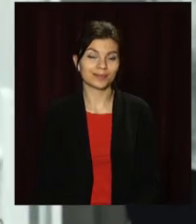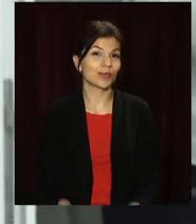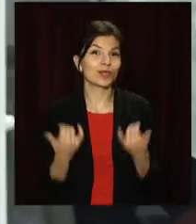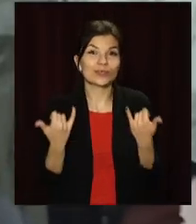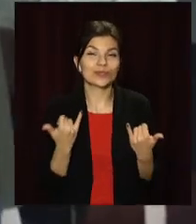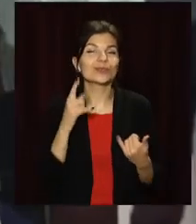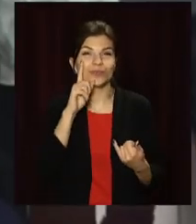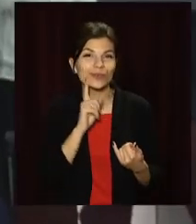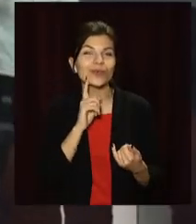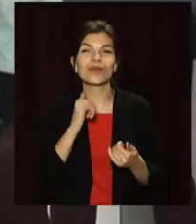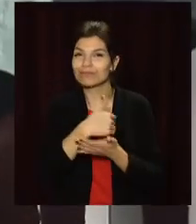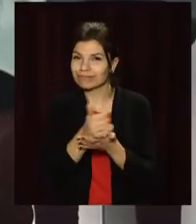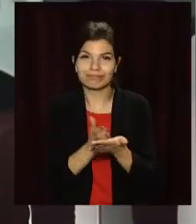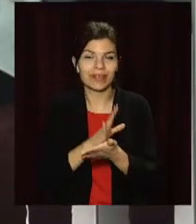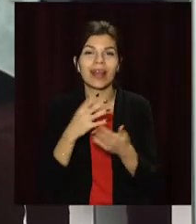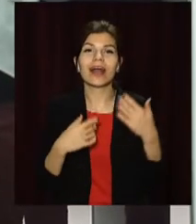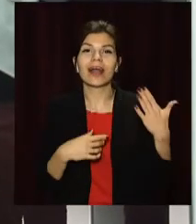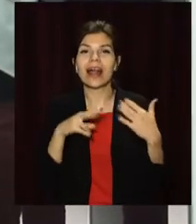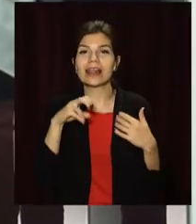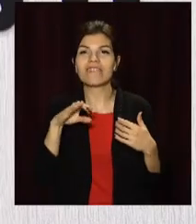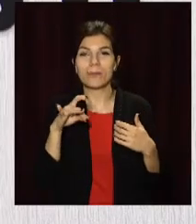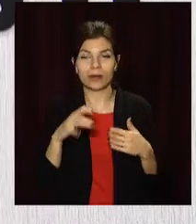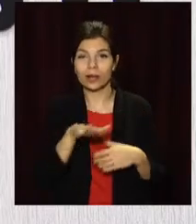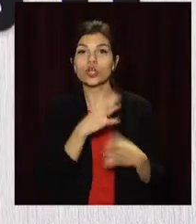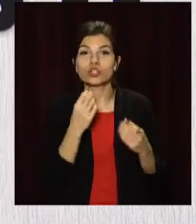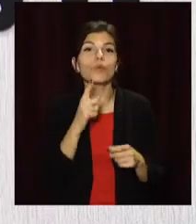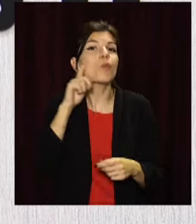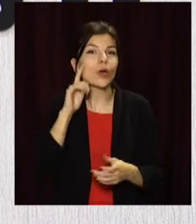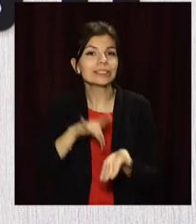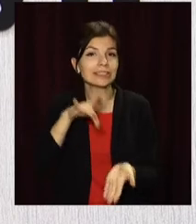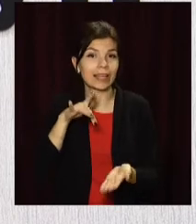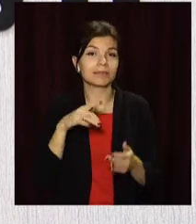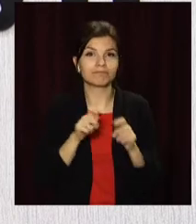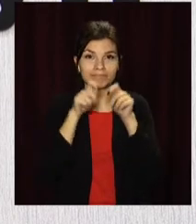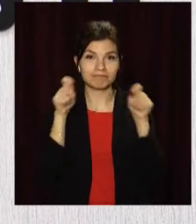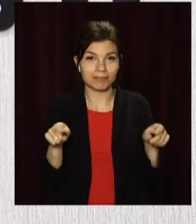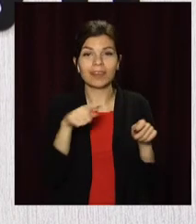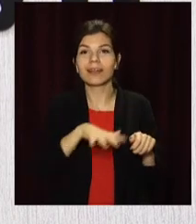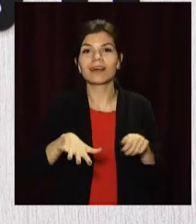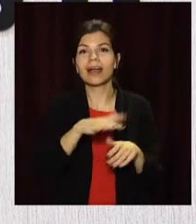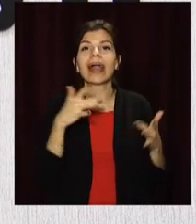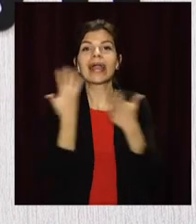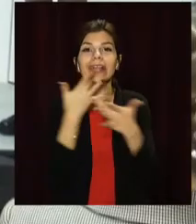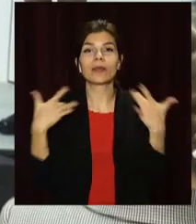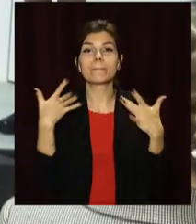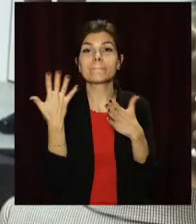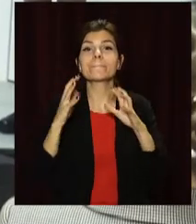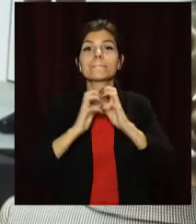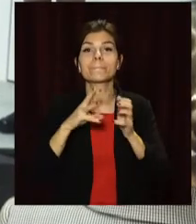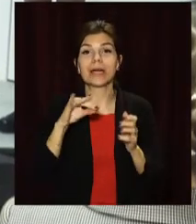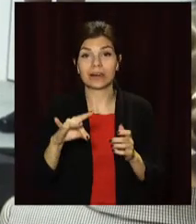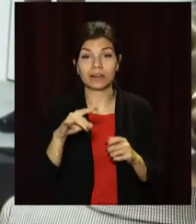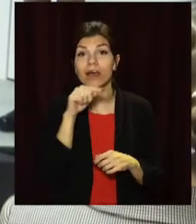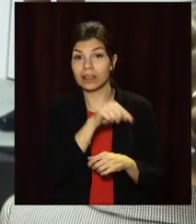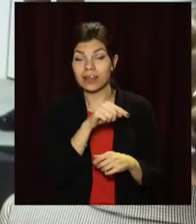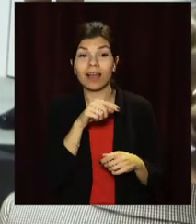Сучасний, зручний та комфортний. На лівобережжі Кам'янського запрацював ще один молодіжний центр. Розташувався він у будівлі кінотеатру «Мир». Ще п'ять років тому